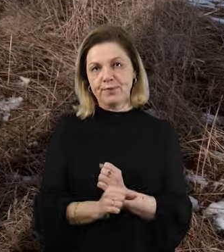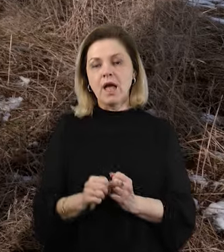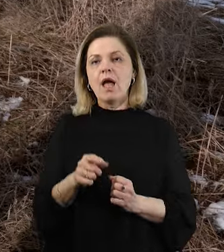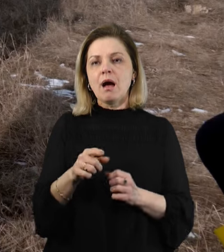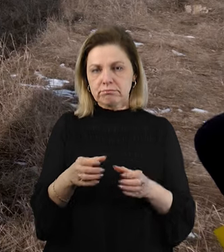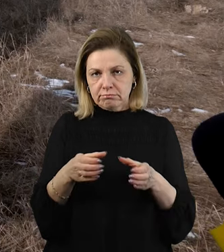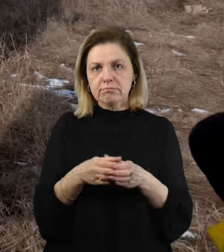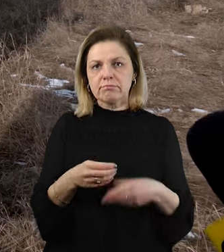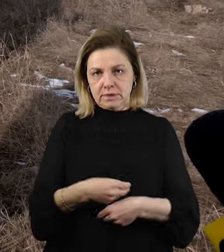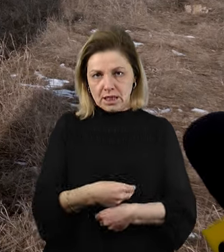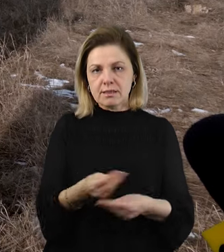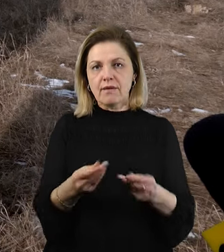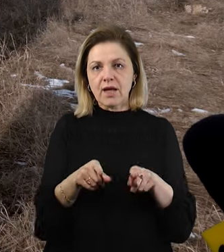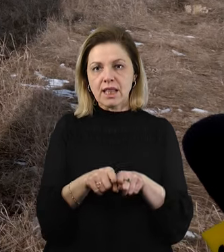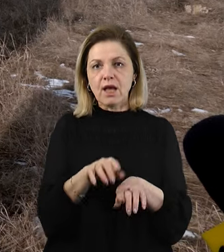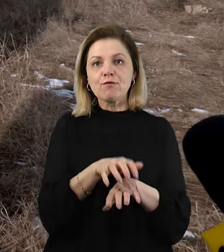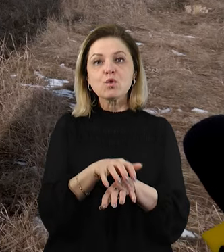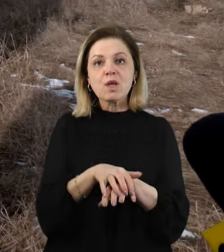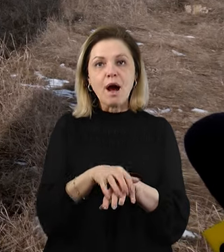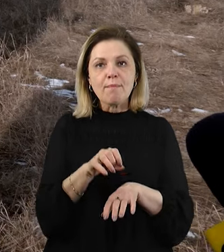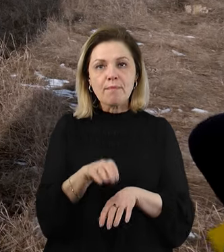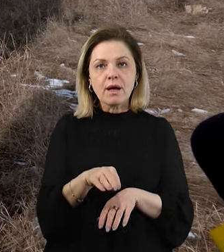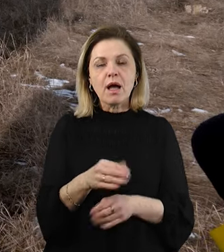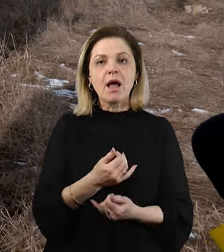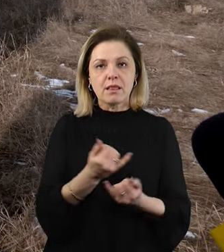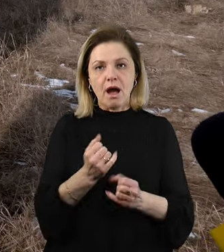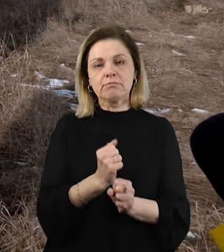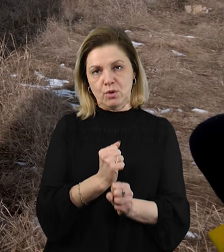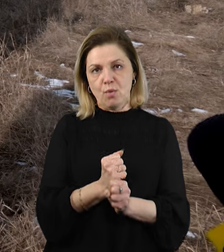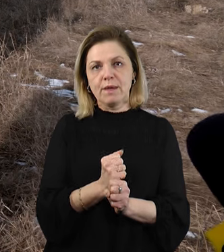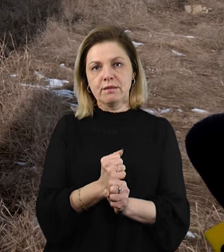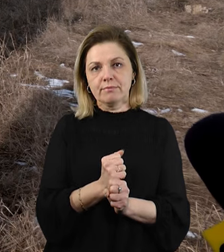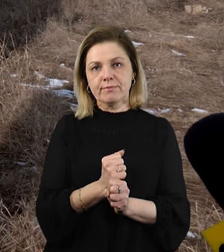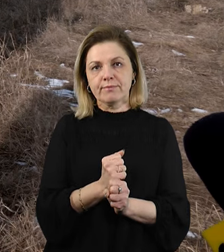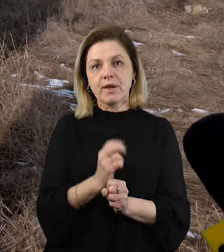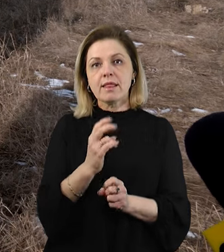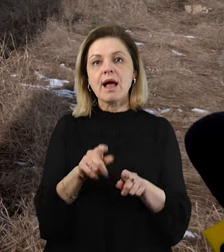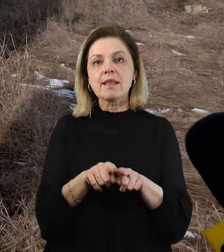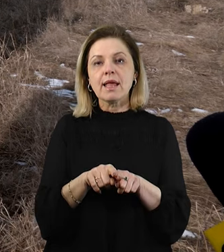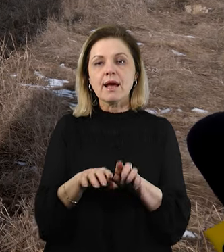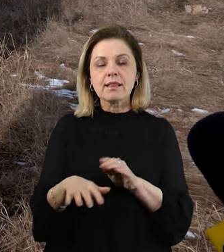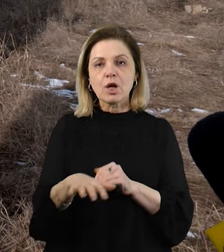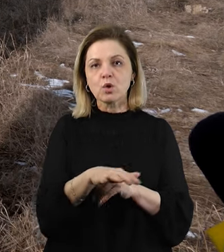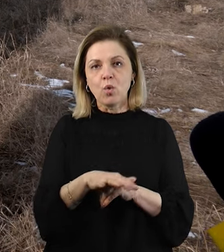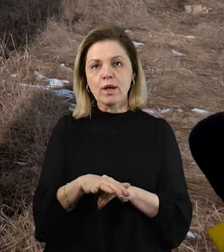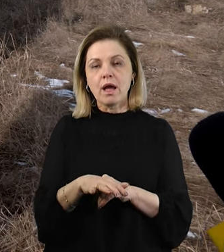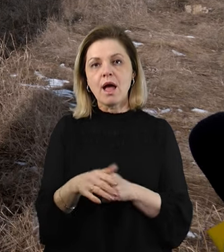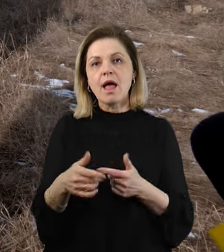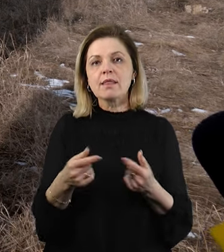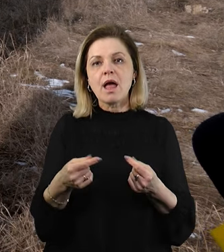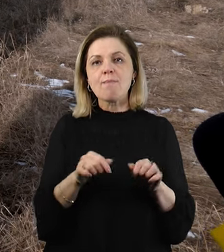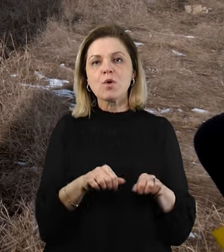оснащується таким взуттям для проведення робіт на таких територіях, де можливі